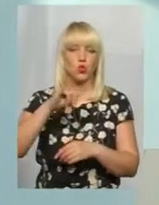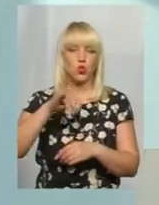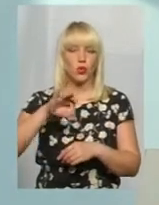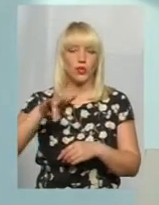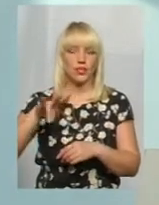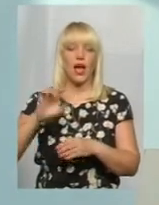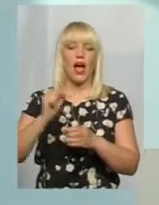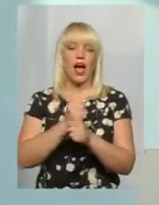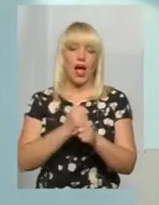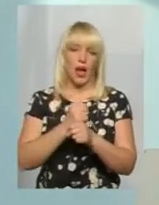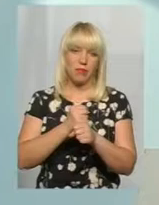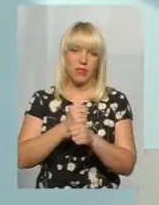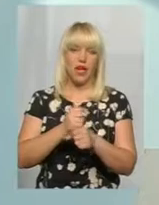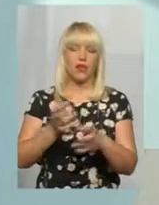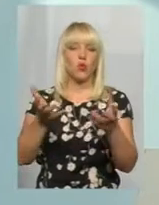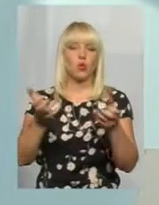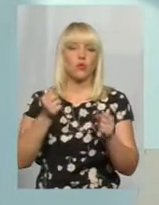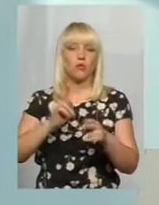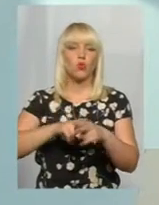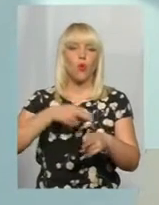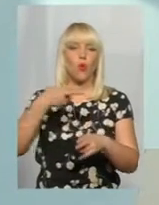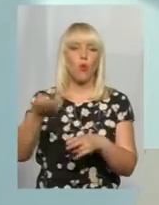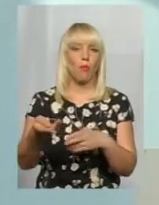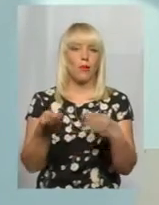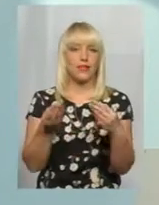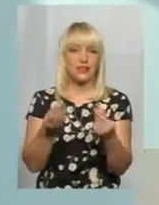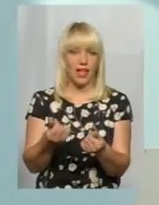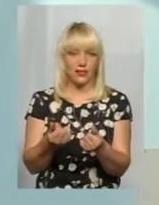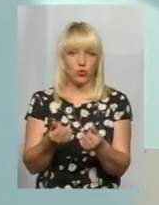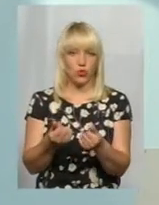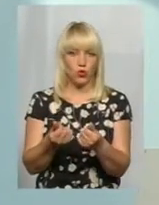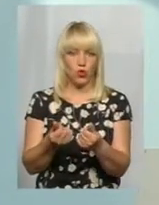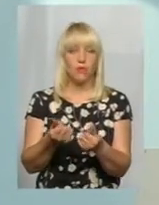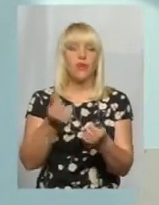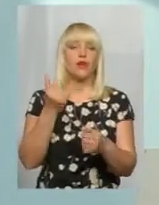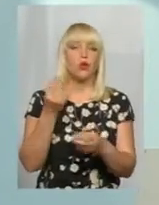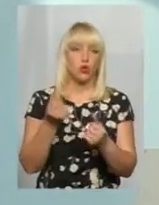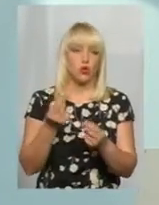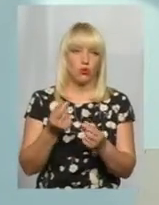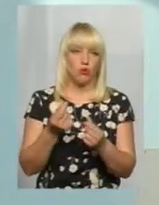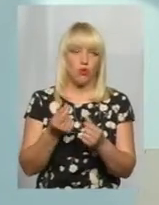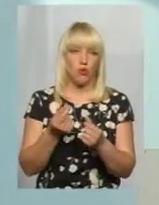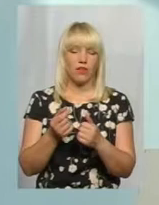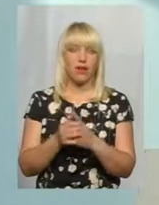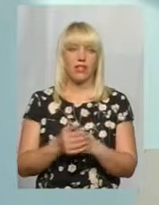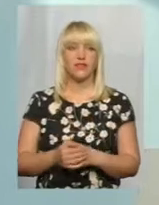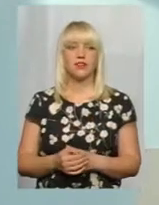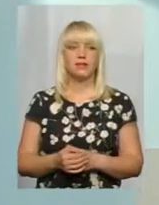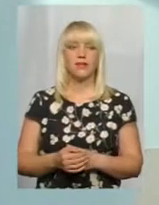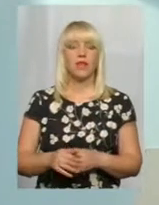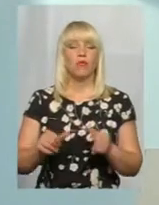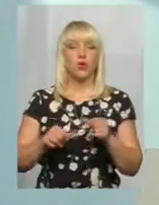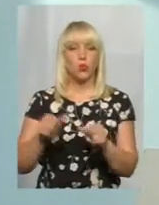отримують компенсацію в грошовому еквіволенті. В